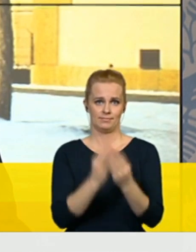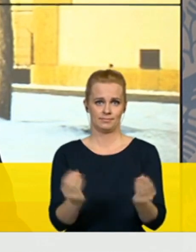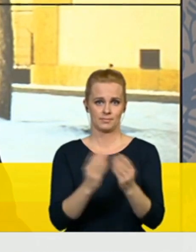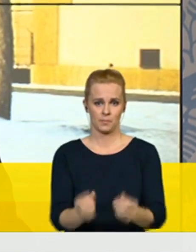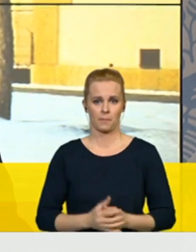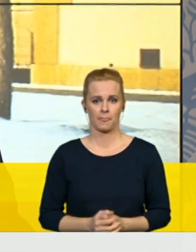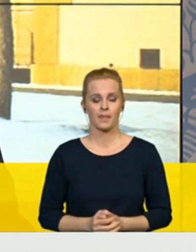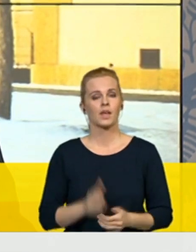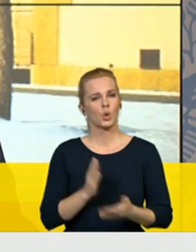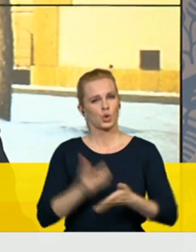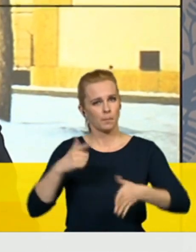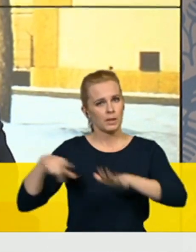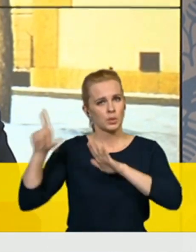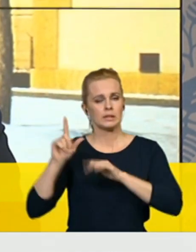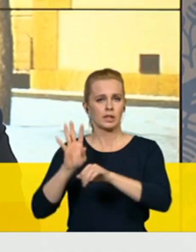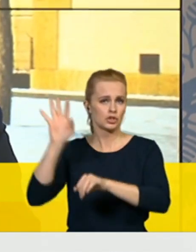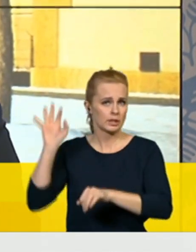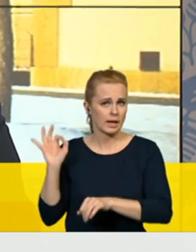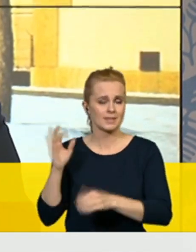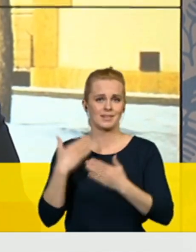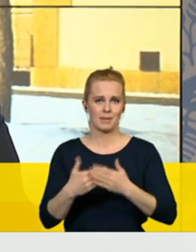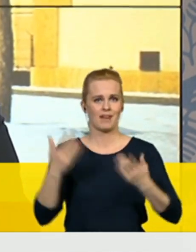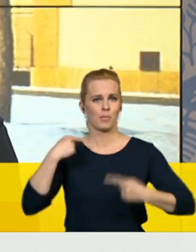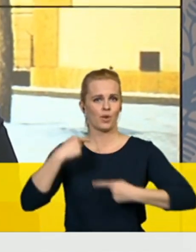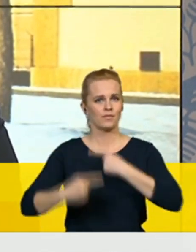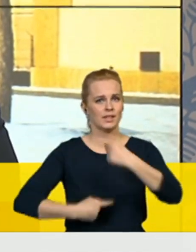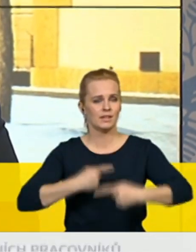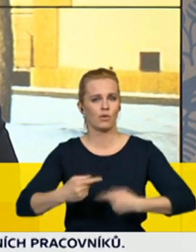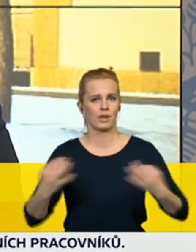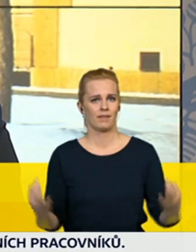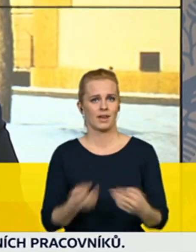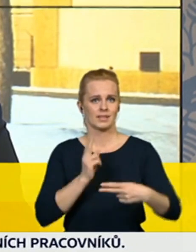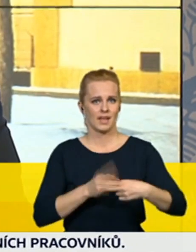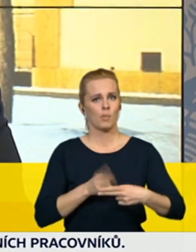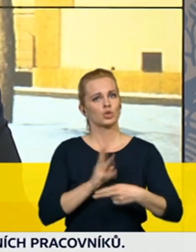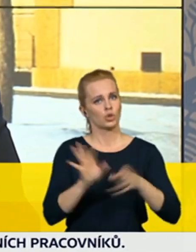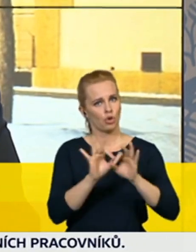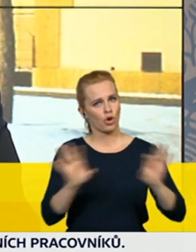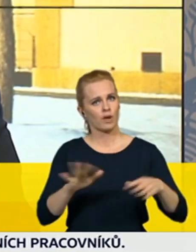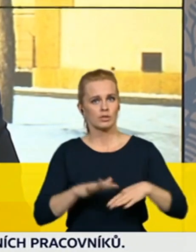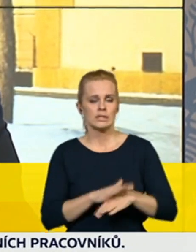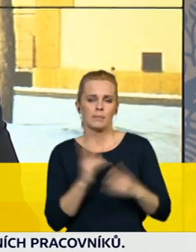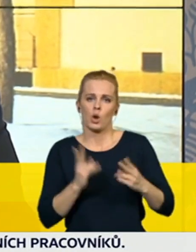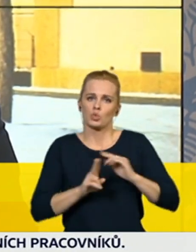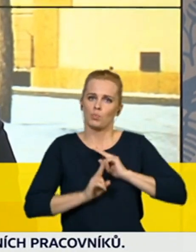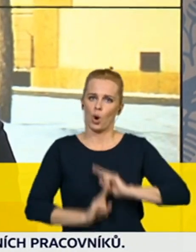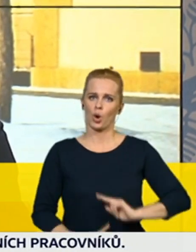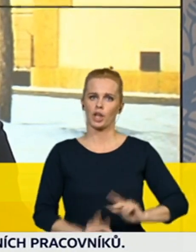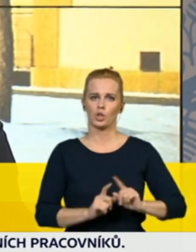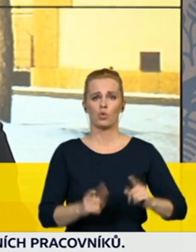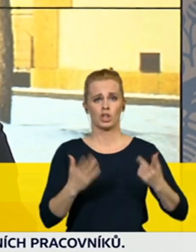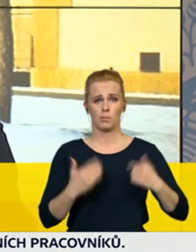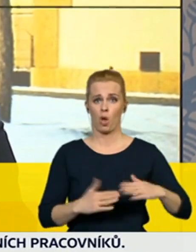minulých dnech a týdnech byl vývoj epidemie uspokojivý. My jsme sledovali ta čísla, jak